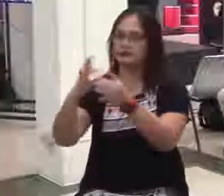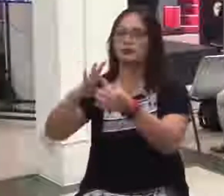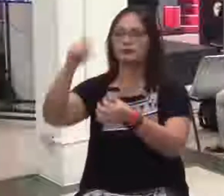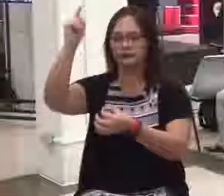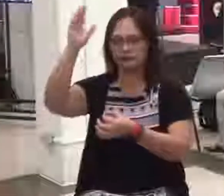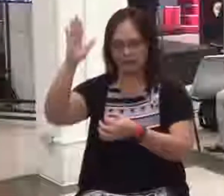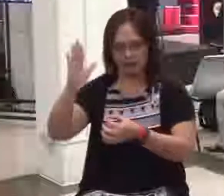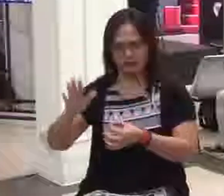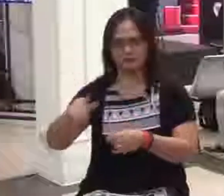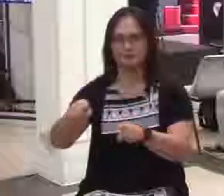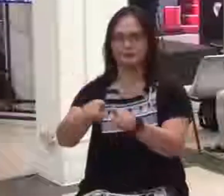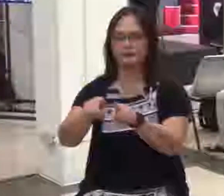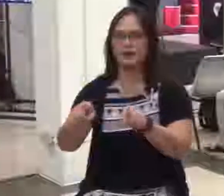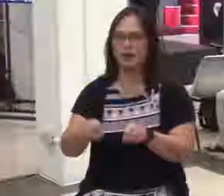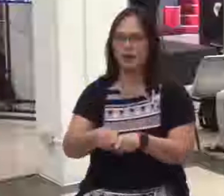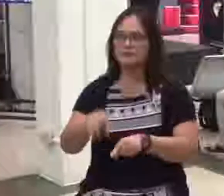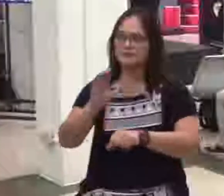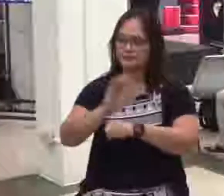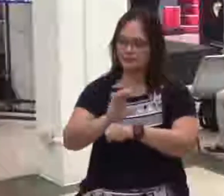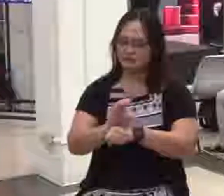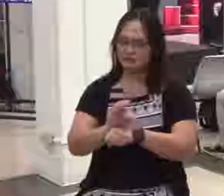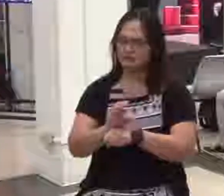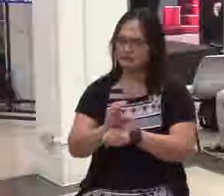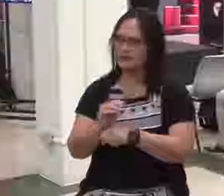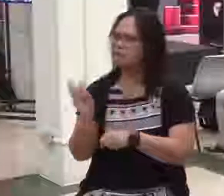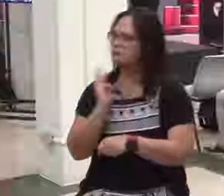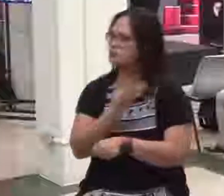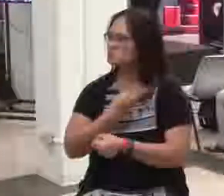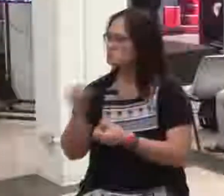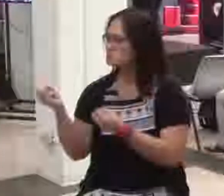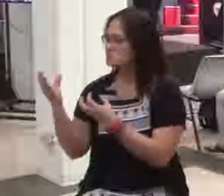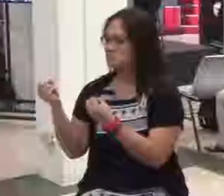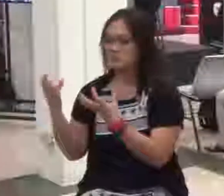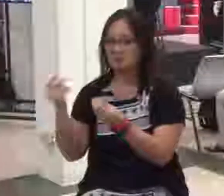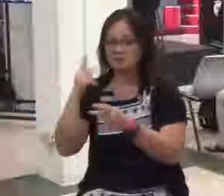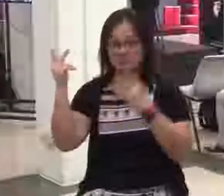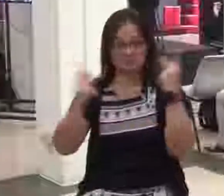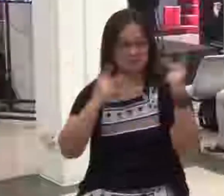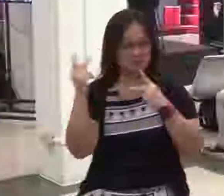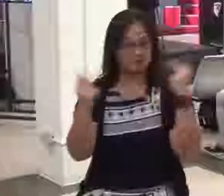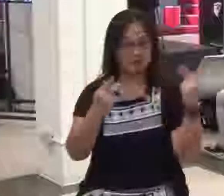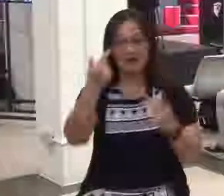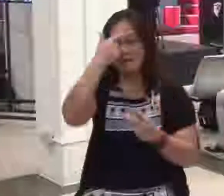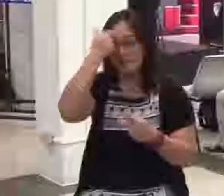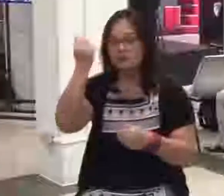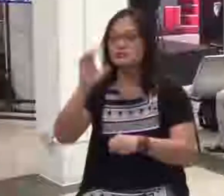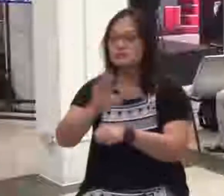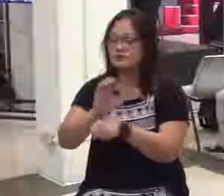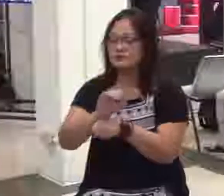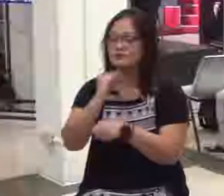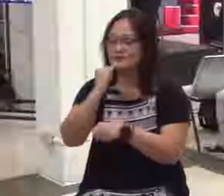maraming tao. Ang church po talaga kasi ay mga tao. Amen?